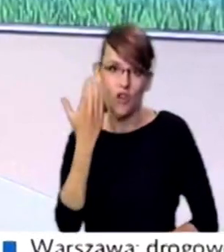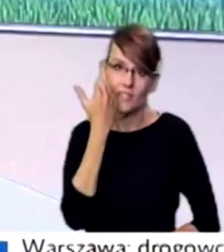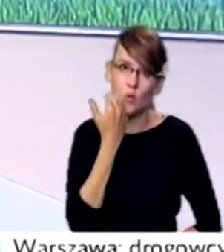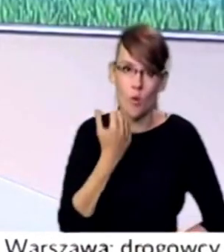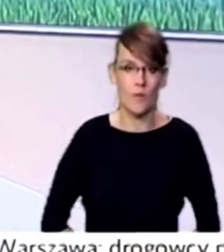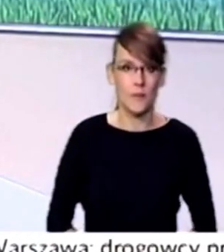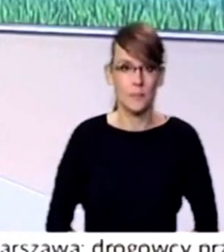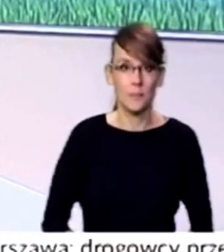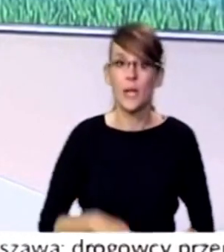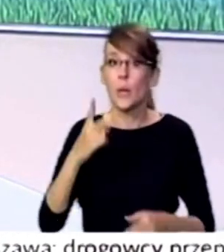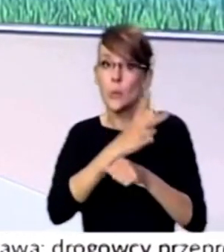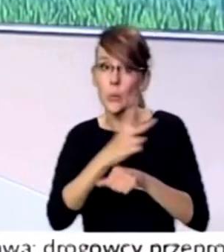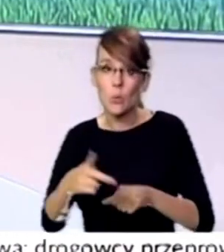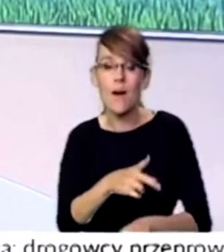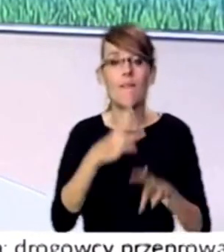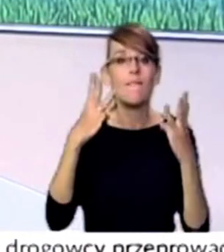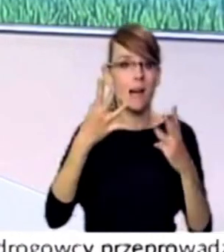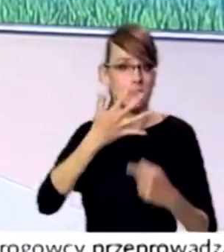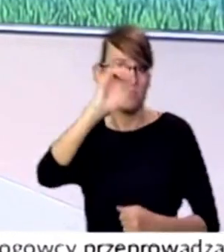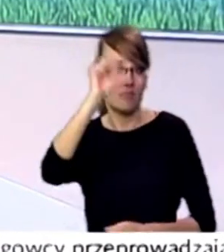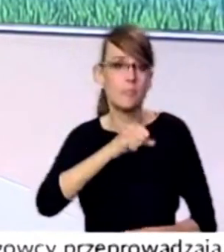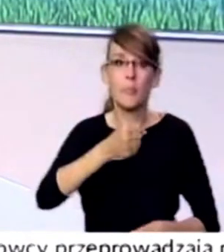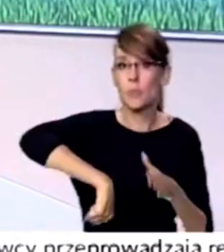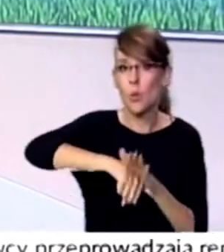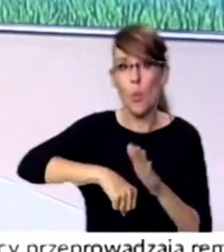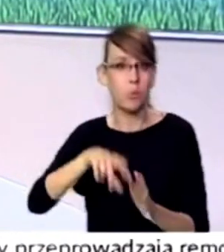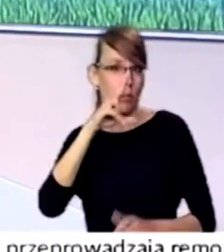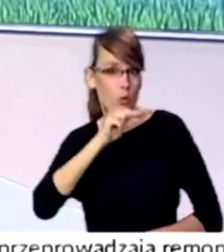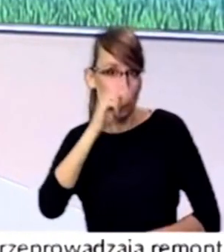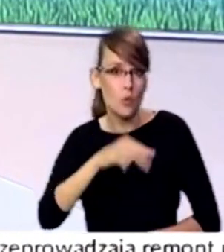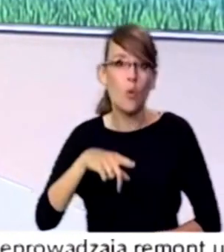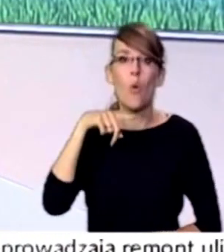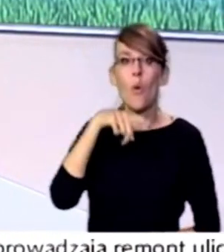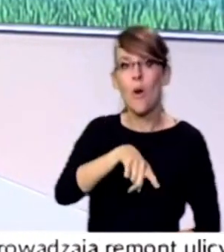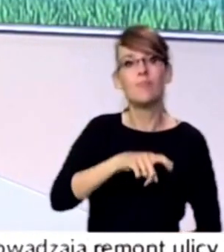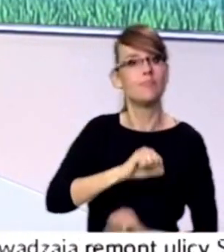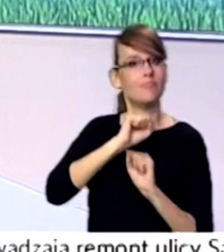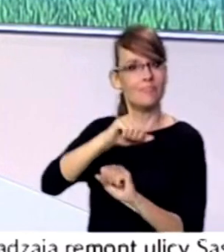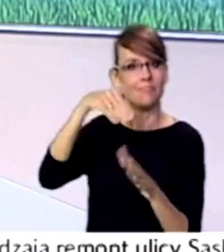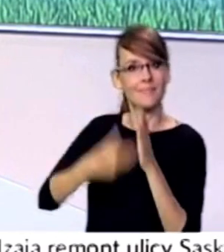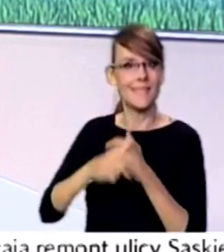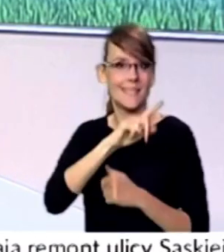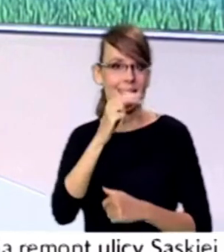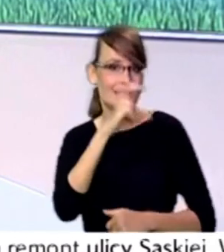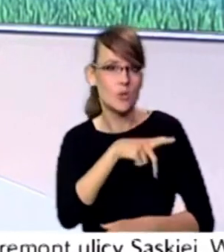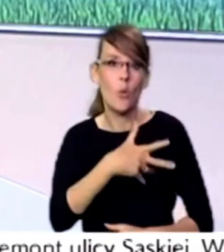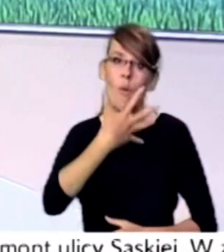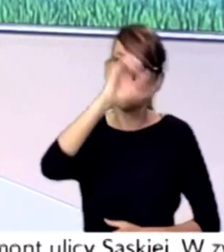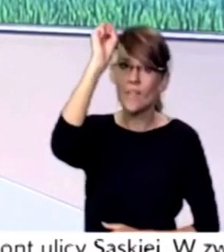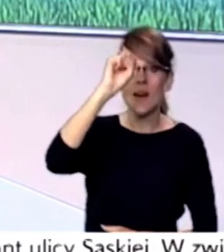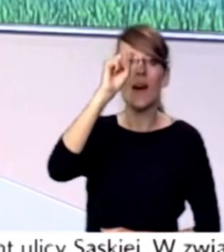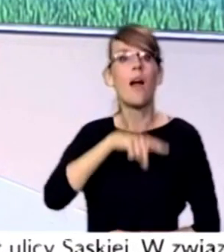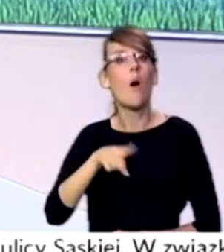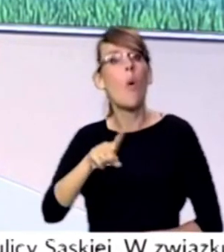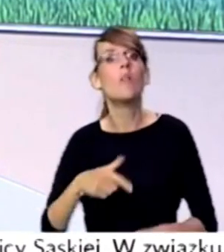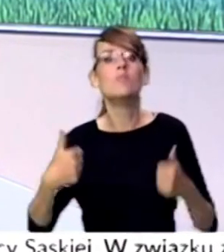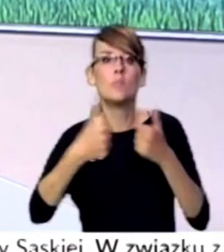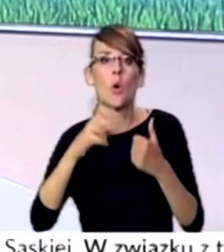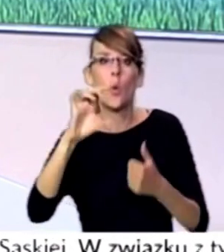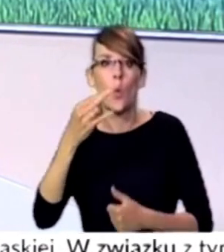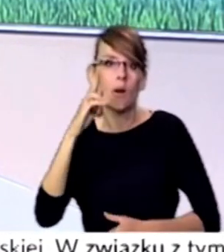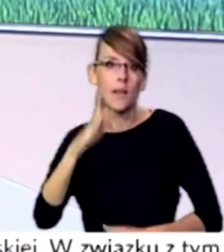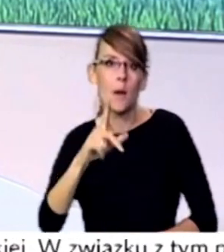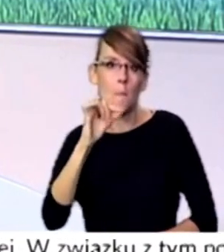W drugiej lidze ważne zwycięstwo piłkarzy z Pruszkowa. Broniący się przed spadkiem zniczy wygrał na wyjeździe z górnikiem